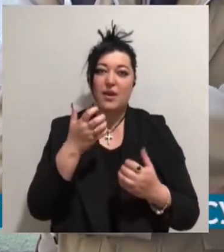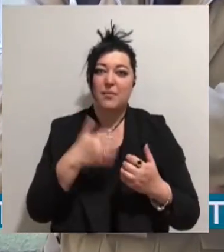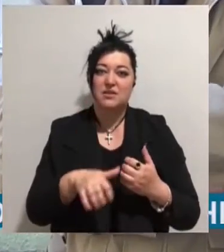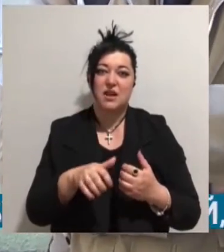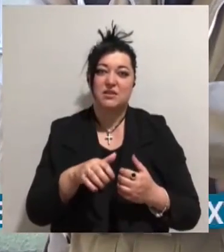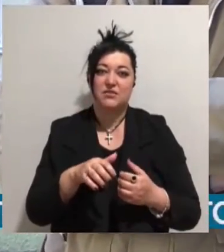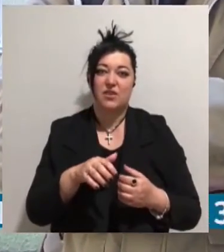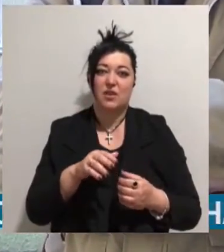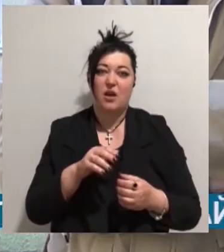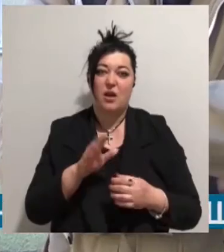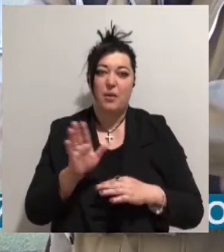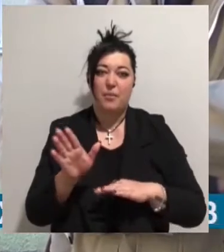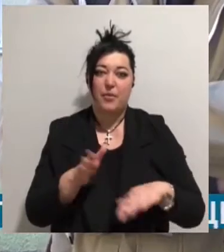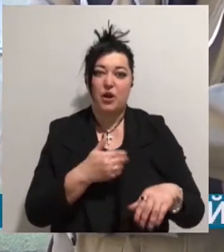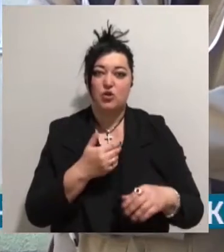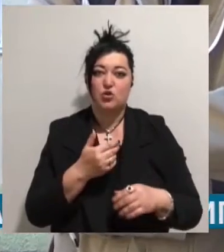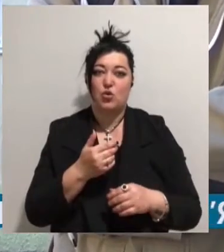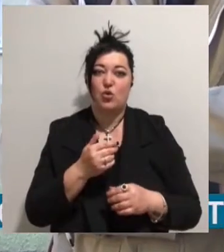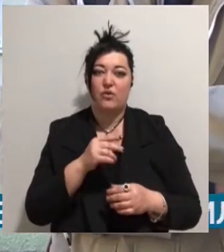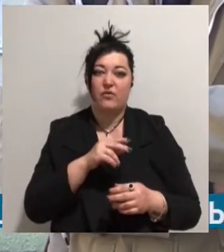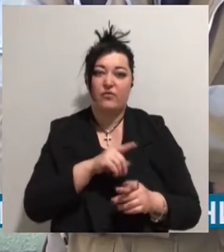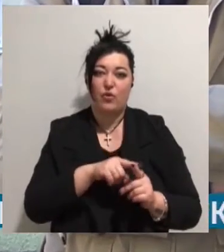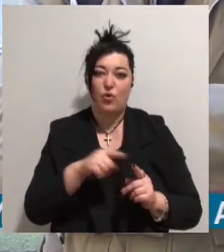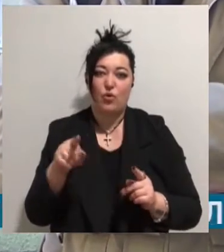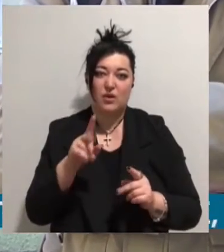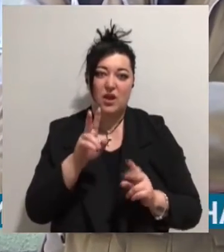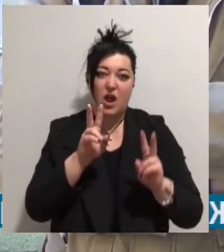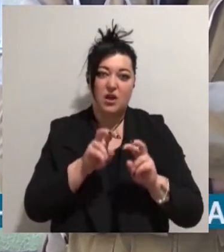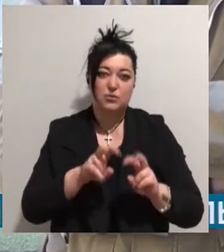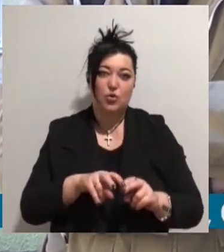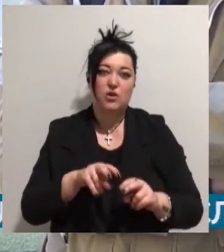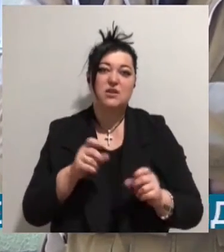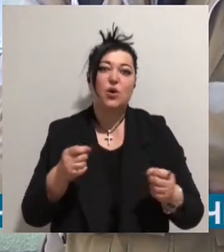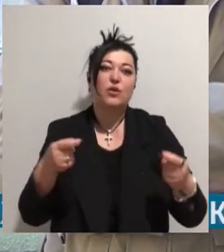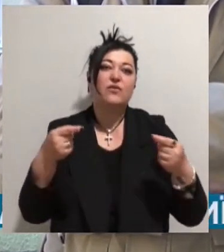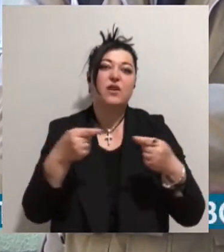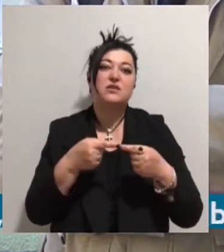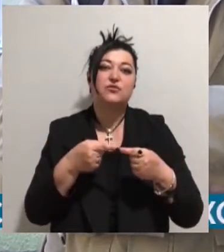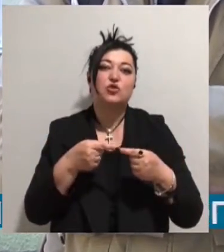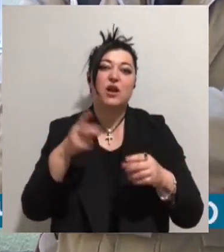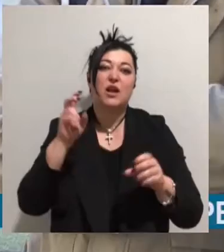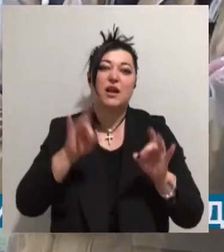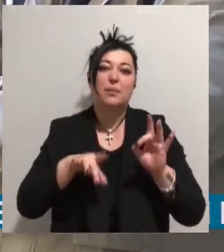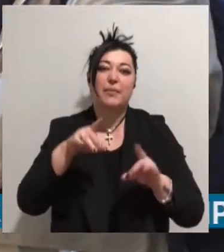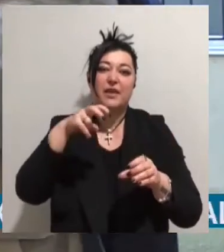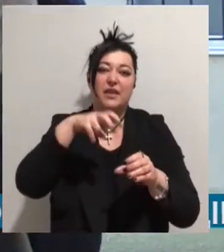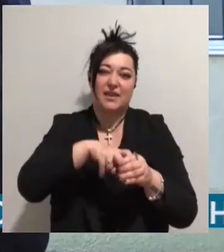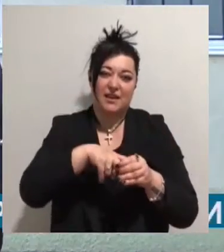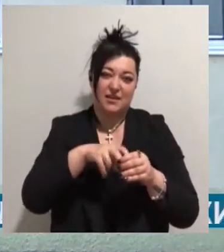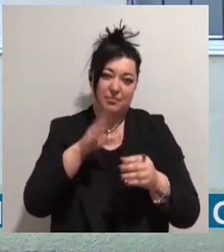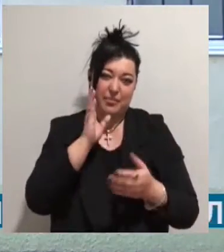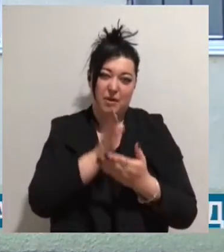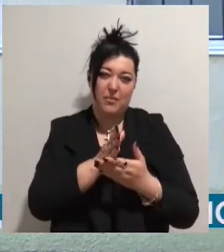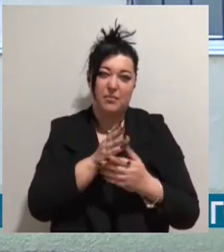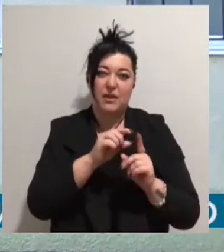в ходе осмотра соответствующий кипятильник, назовем его прямым текстом. Однако, к